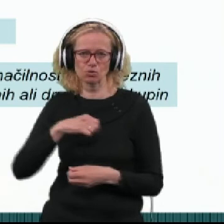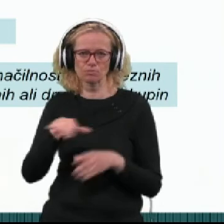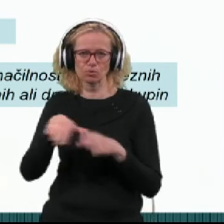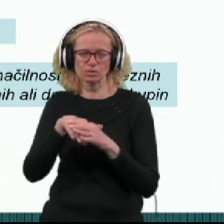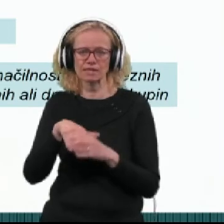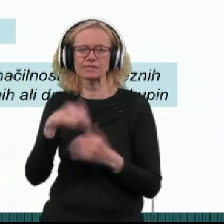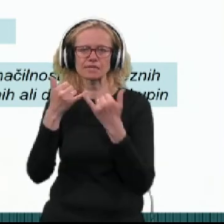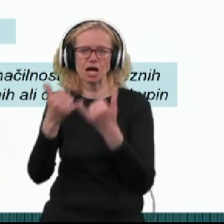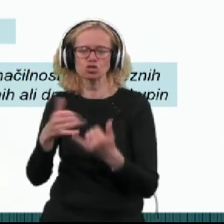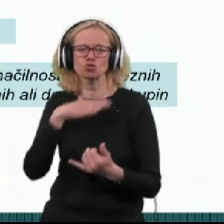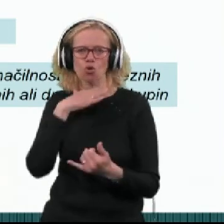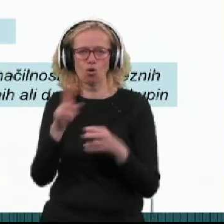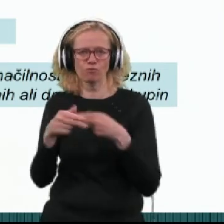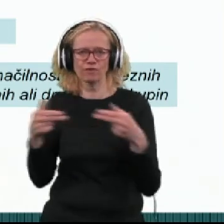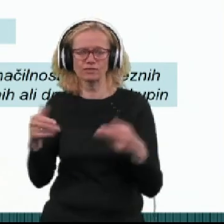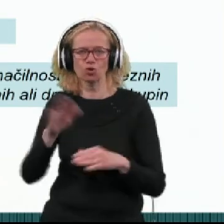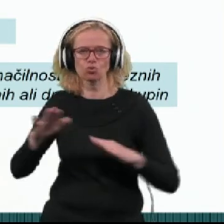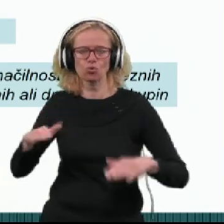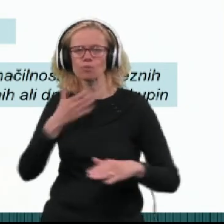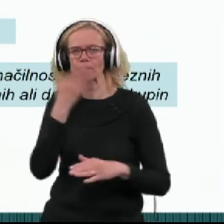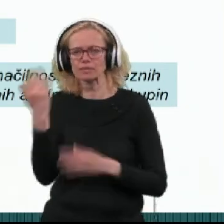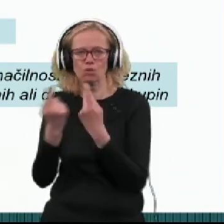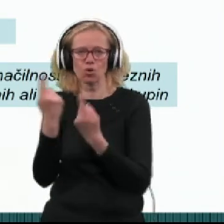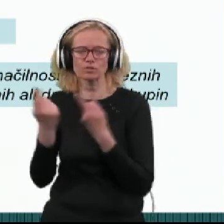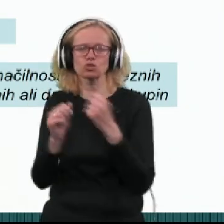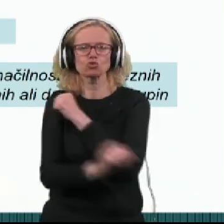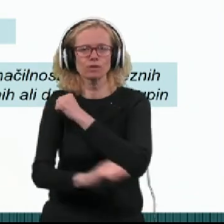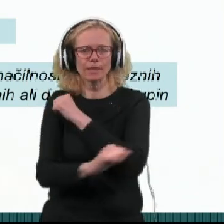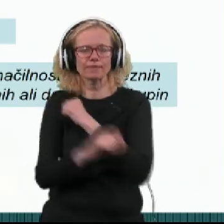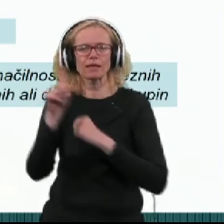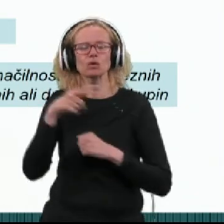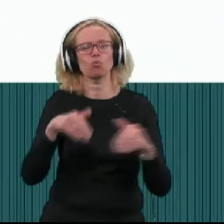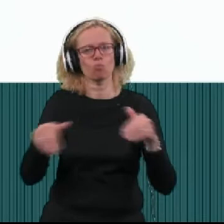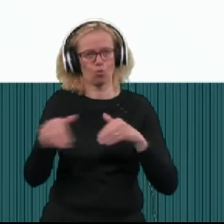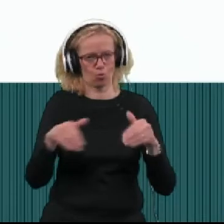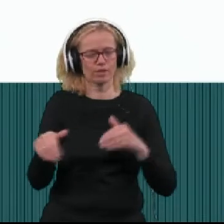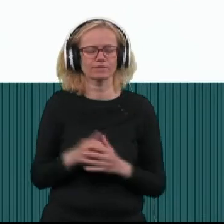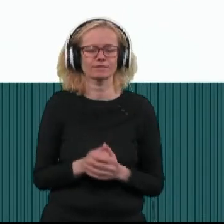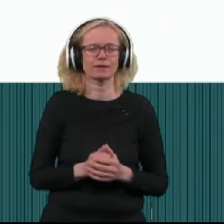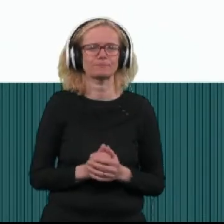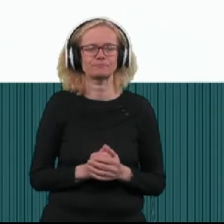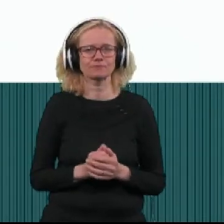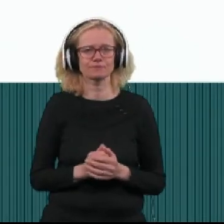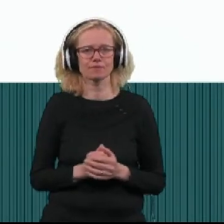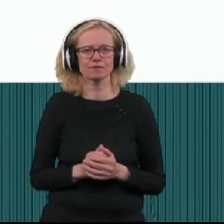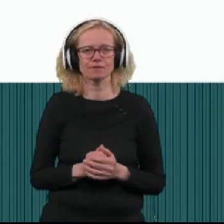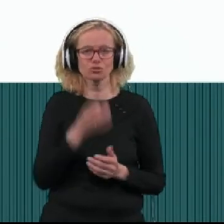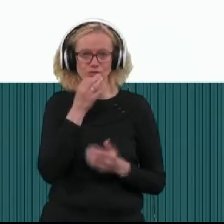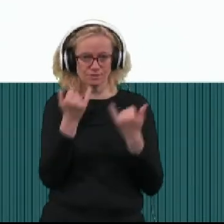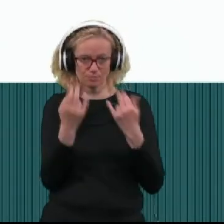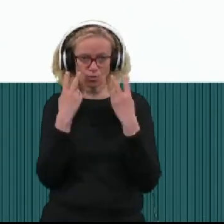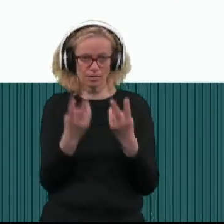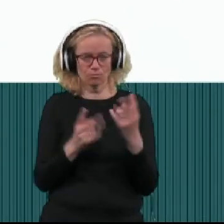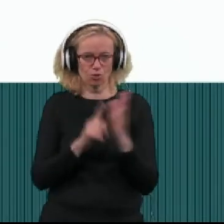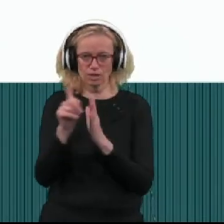starše šolo obveznih otrok, brezposelne, študente in upokojence. In če zdaj pogledamo, kar